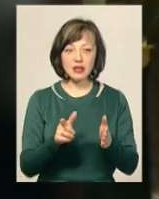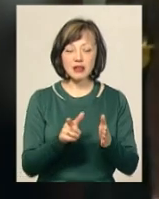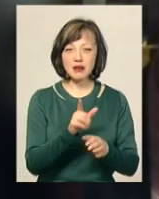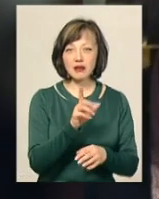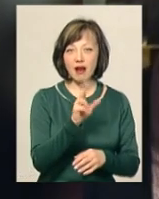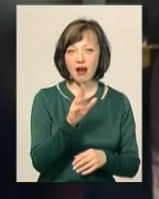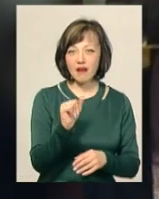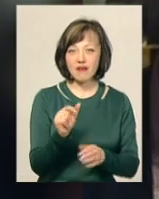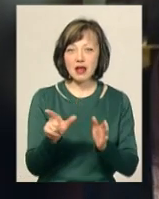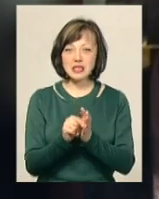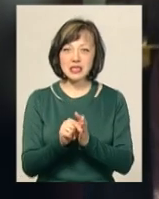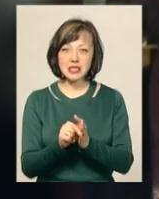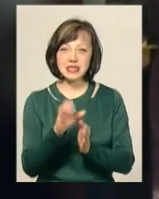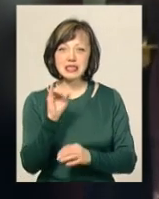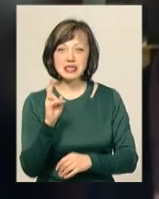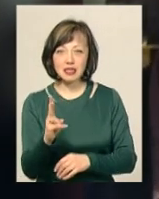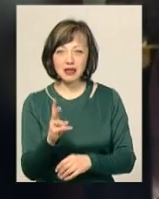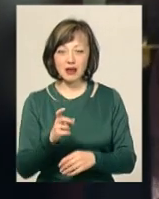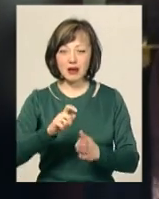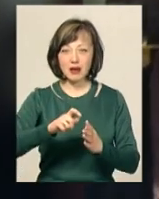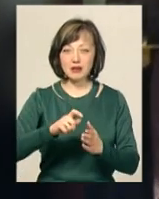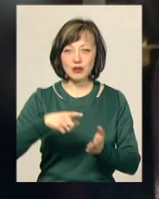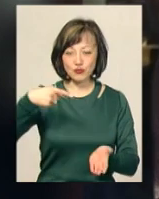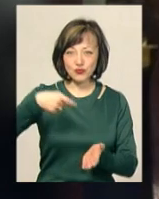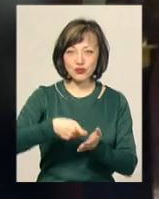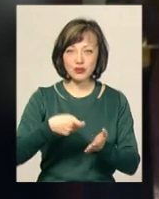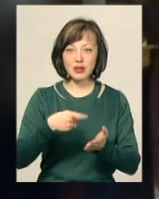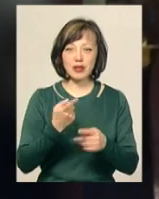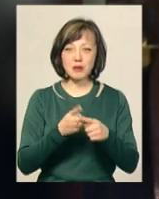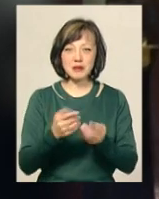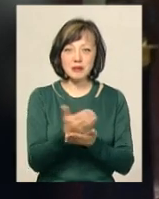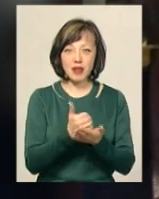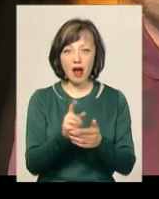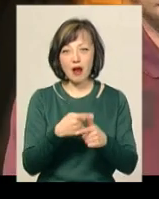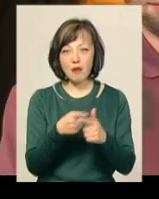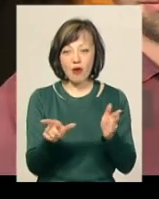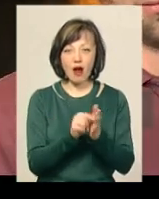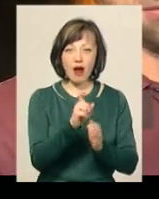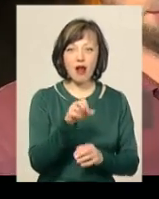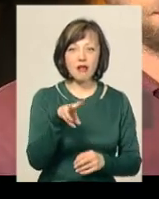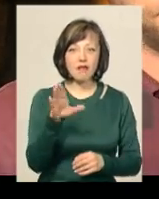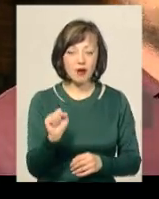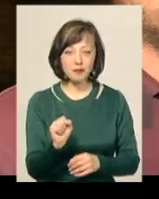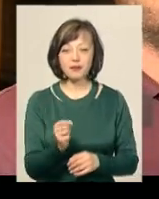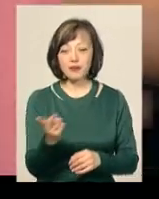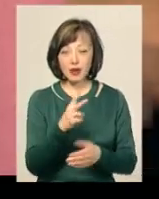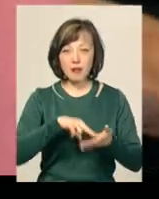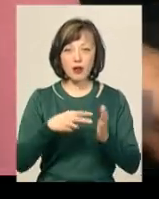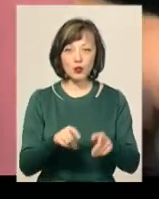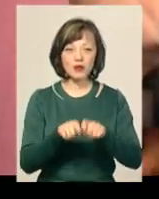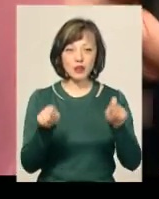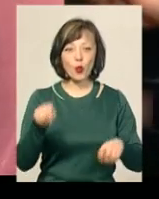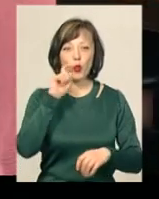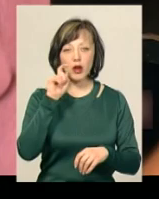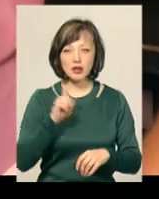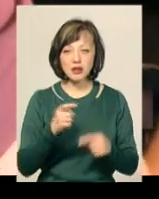соком, наприклад, або з битими вершками, або з халвою, та й саме українською. А ще Олег та Ірина планують відкрити у Польщі